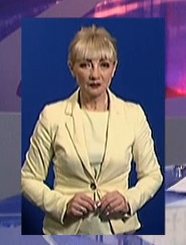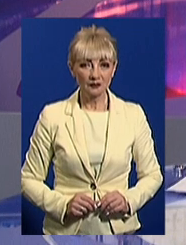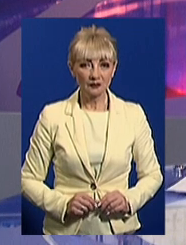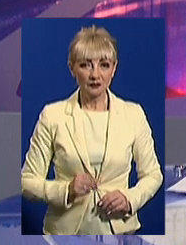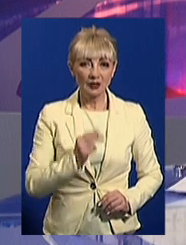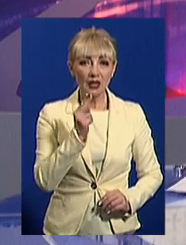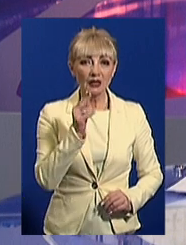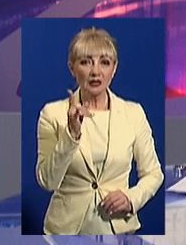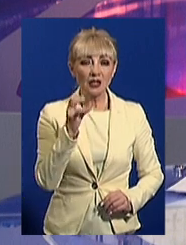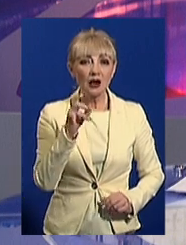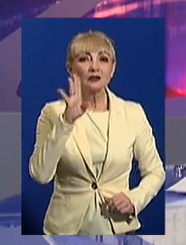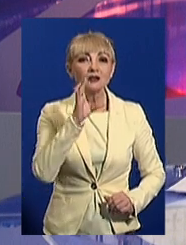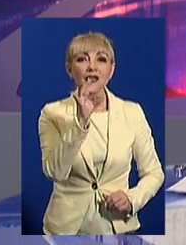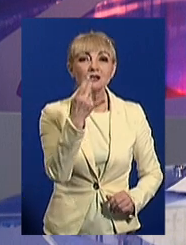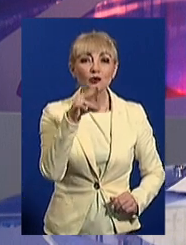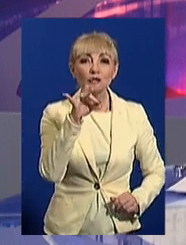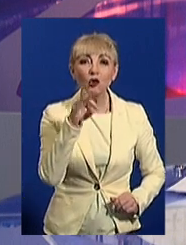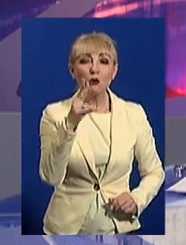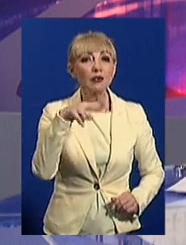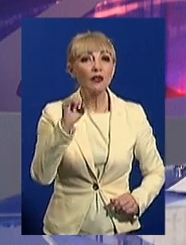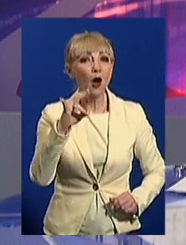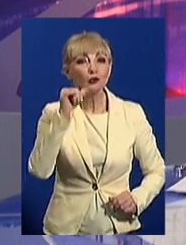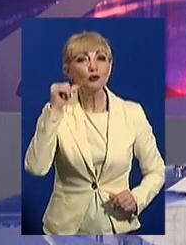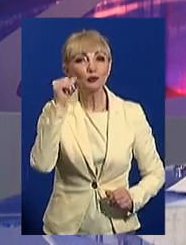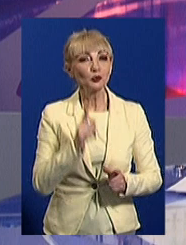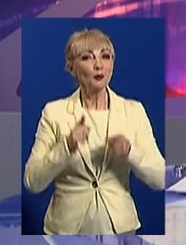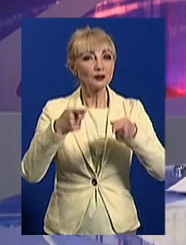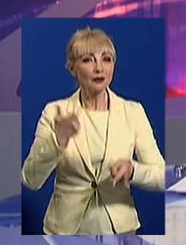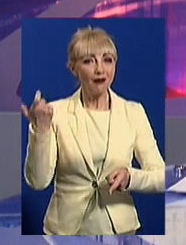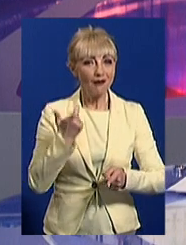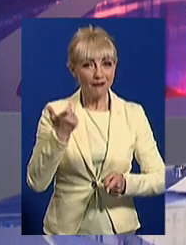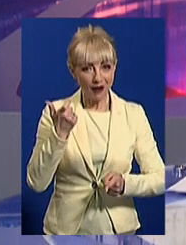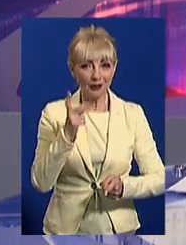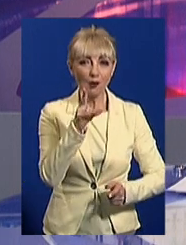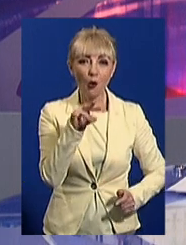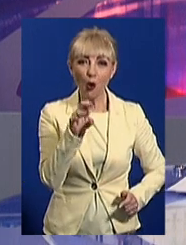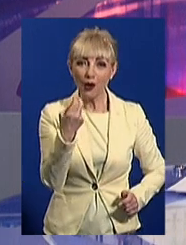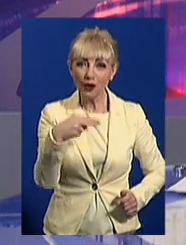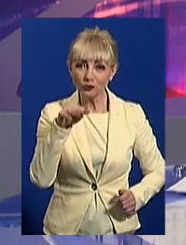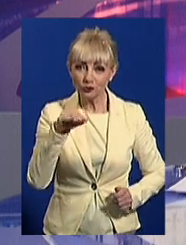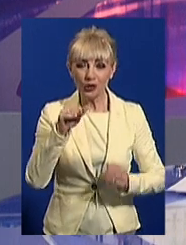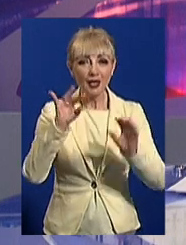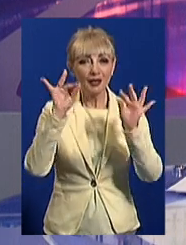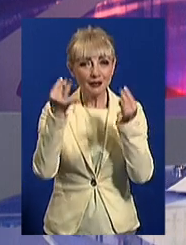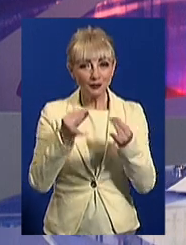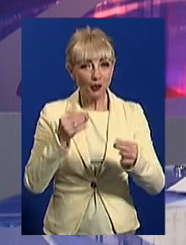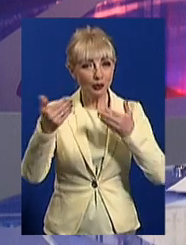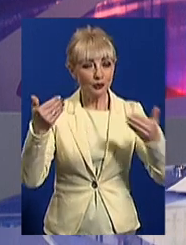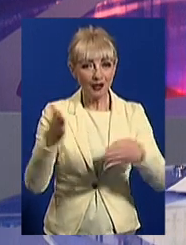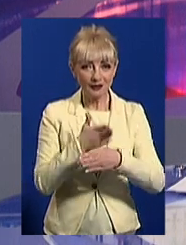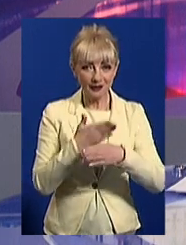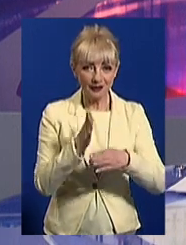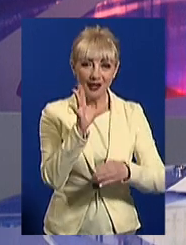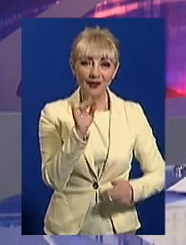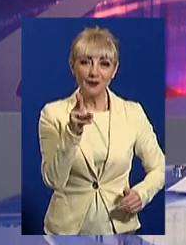Вікторія Цекало – дівчина з синдромом Дауна. Торік вона вступила до Харківського вищого коледжу мистецтв. Навчається на режисерському відділенні.